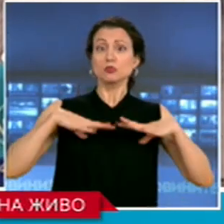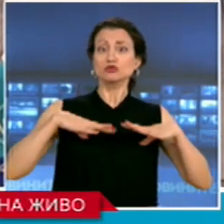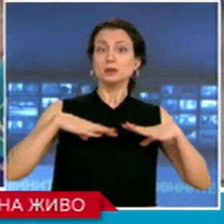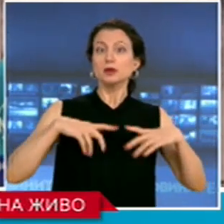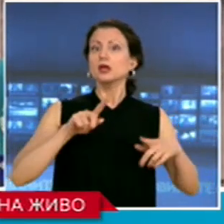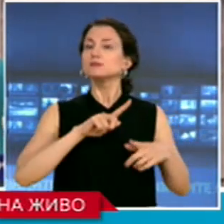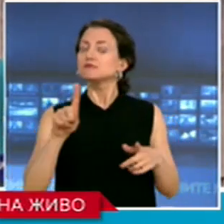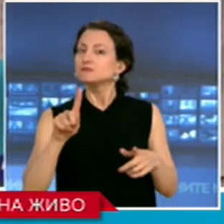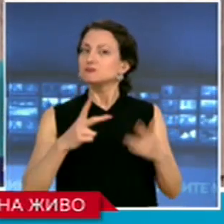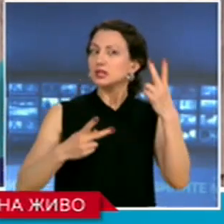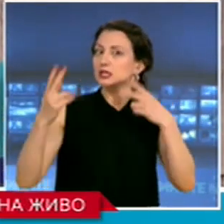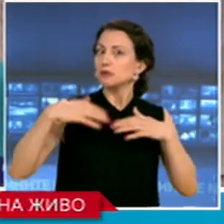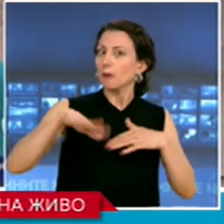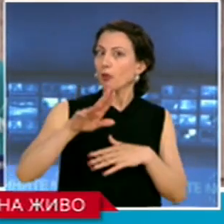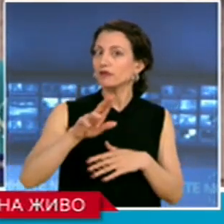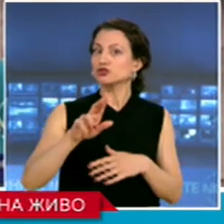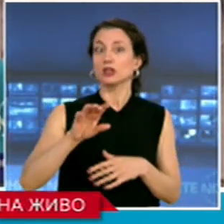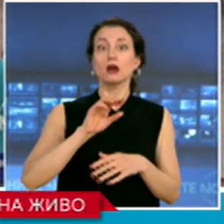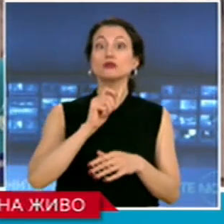Ще ни каже сега Антон Чевдаров. Тони, здравей.